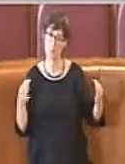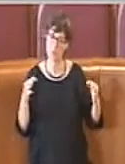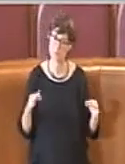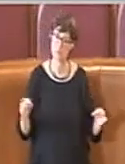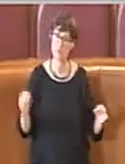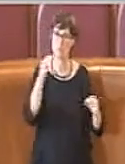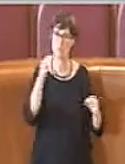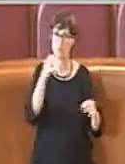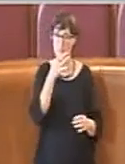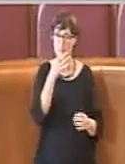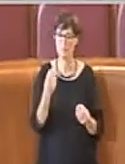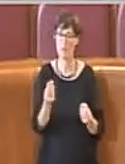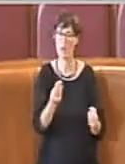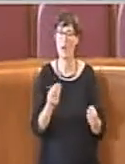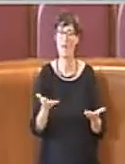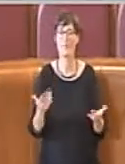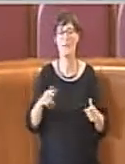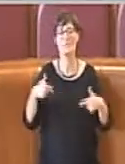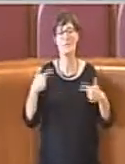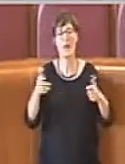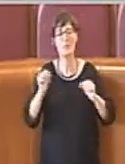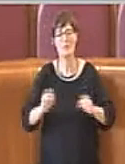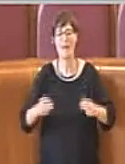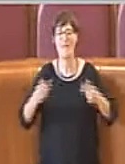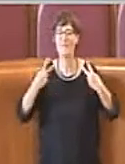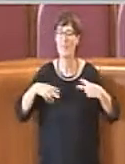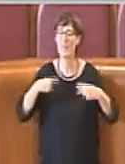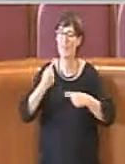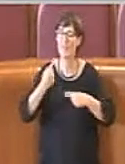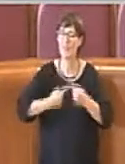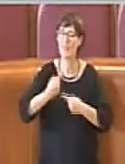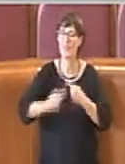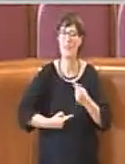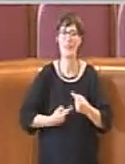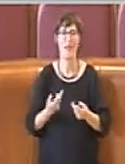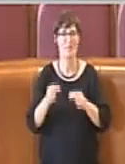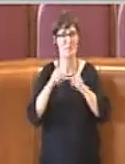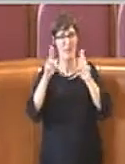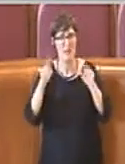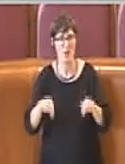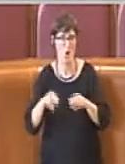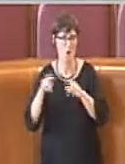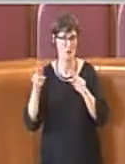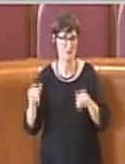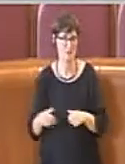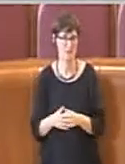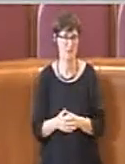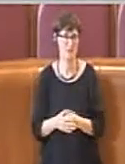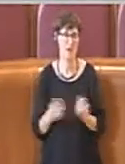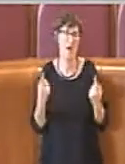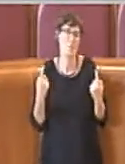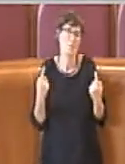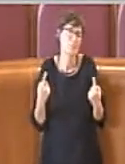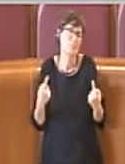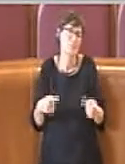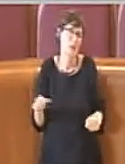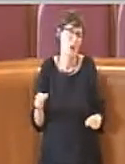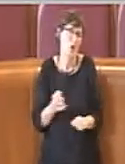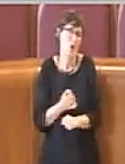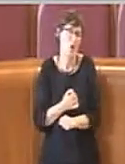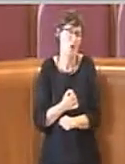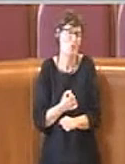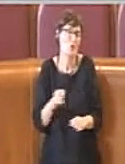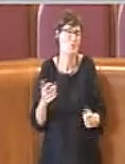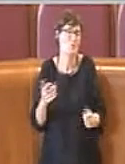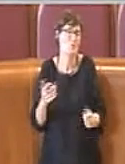la vita delle attività produttive e su questo sinceramente non possiamo ignorare il